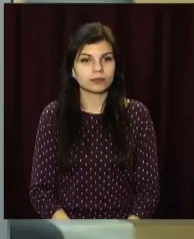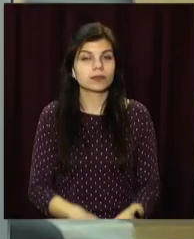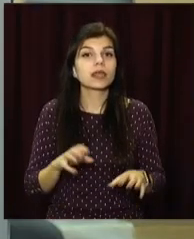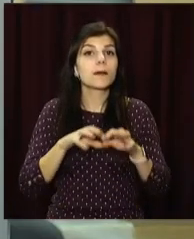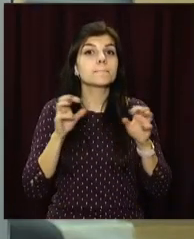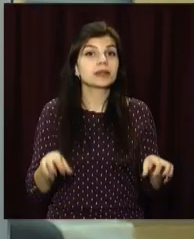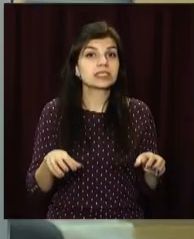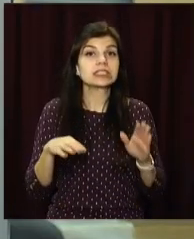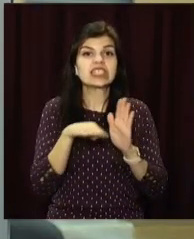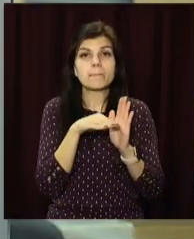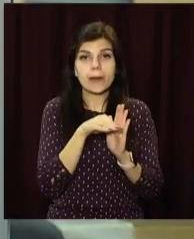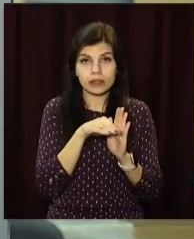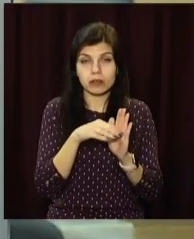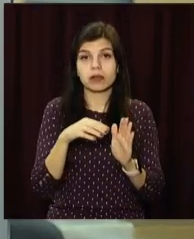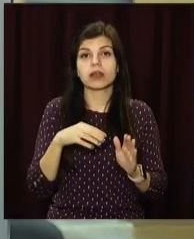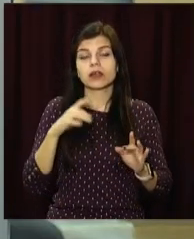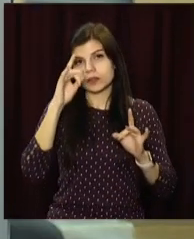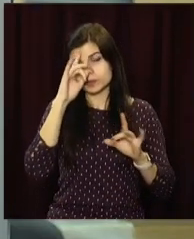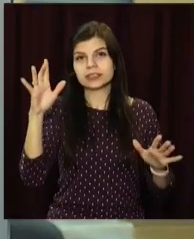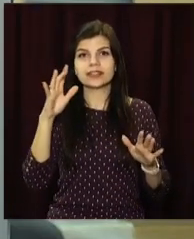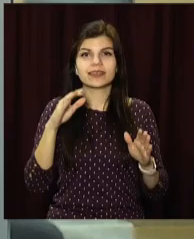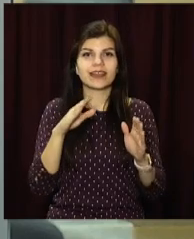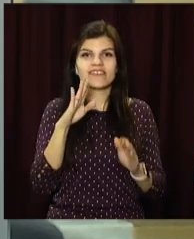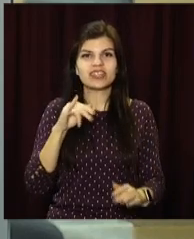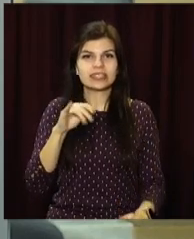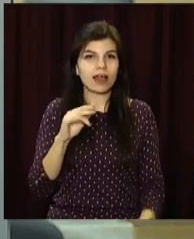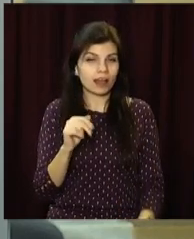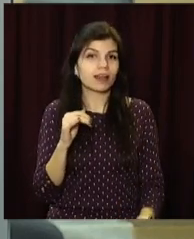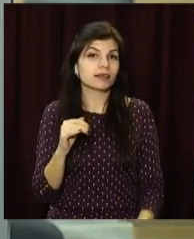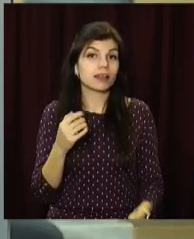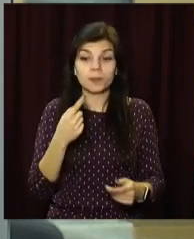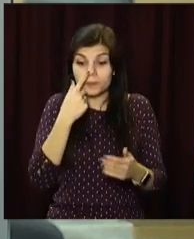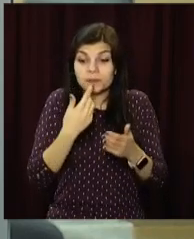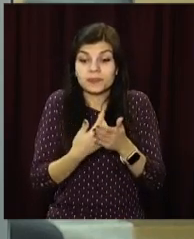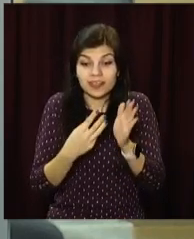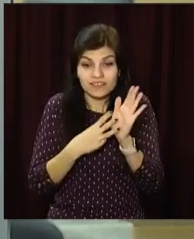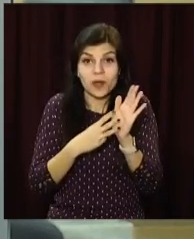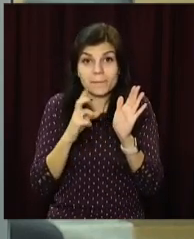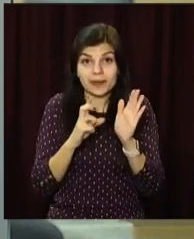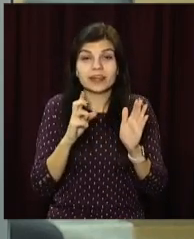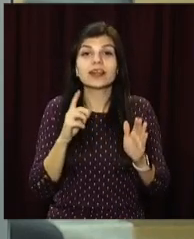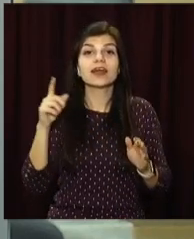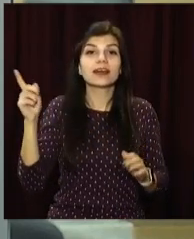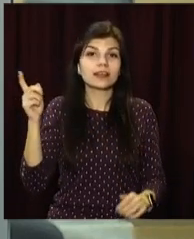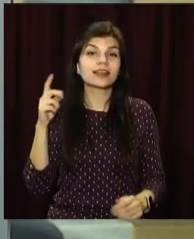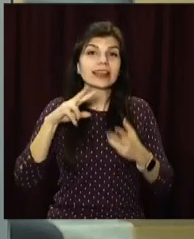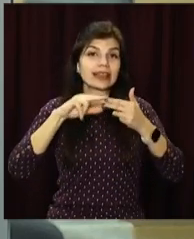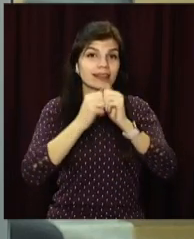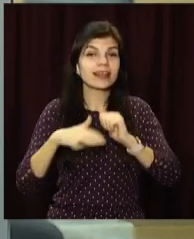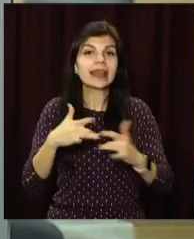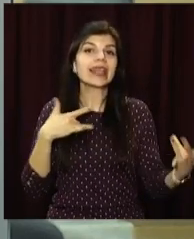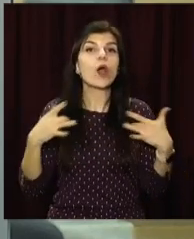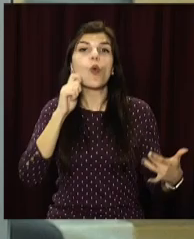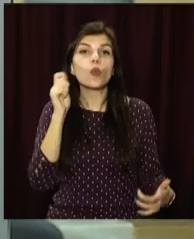Президентские стипендии, професійные отзнаки и квти. У Кам'янскому напередодні 8 березня привитали відомих женщин. В Театрі Леси